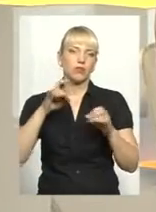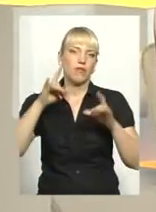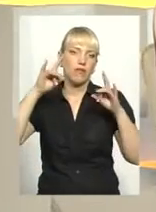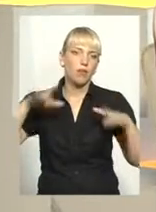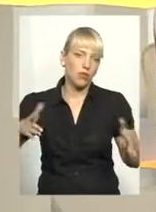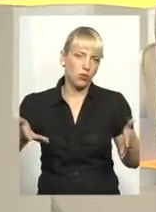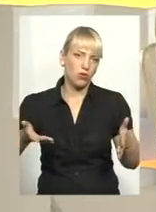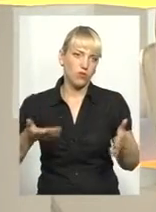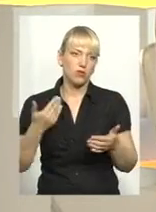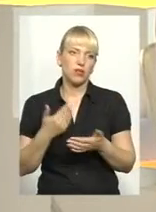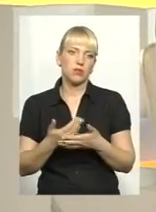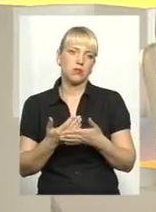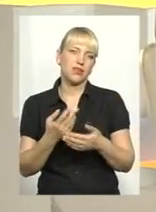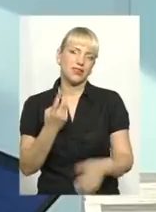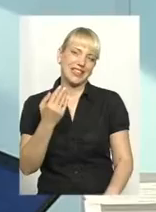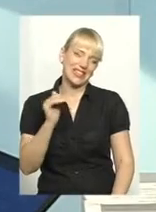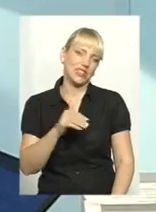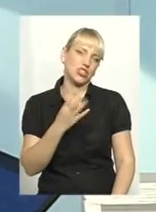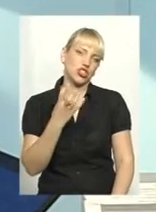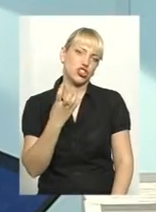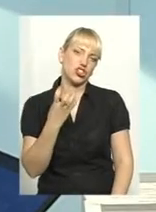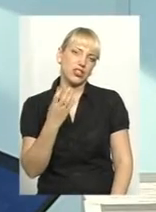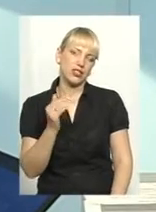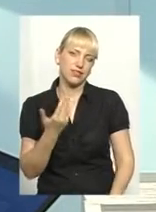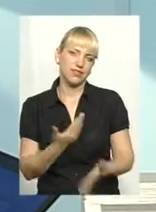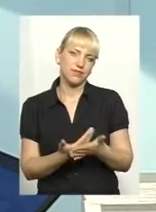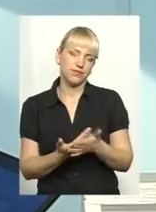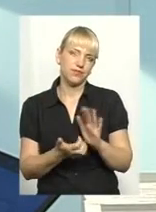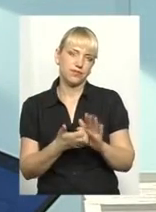на 1400. Що на нього чекатиме?